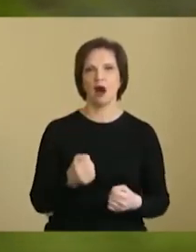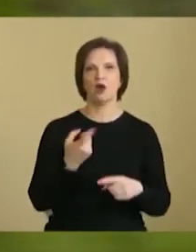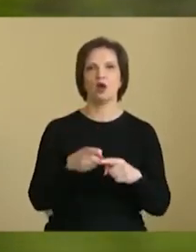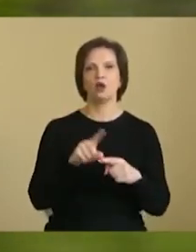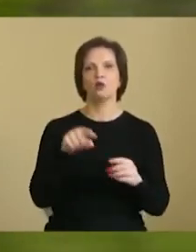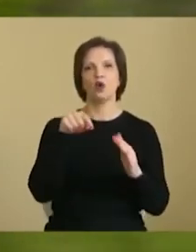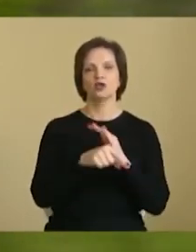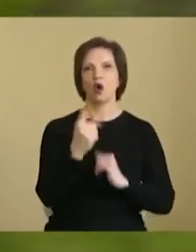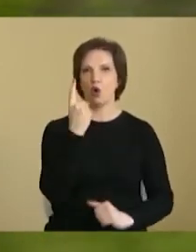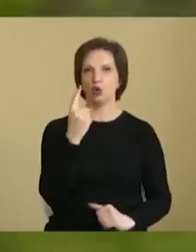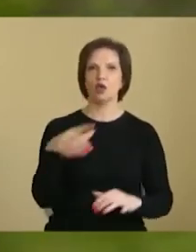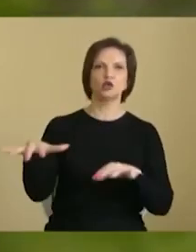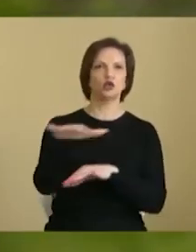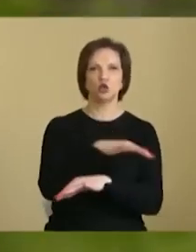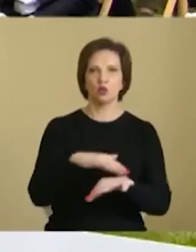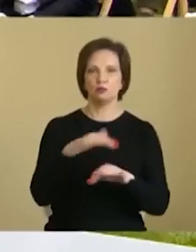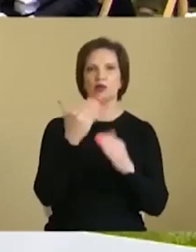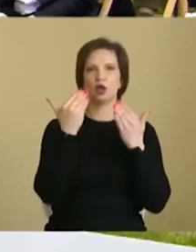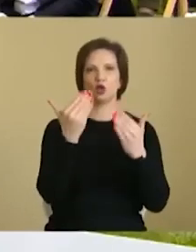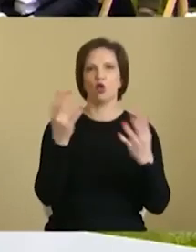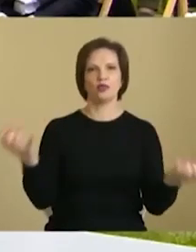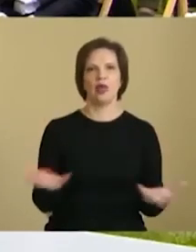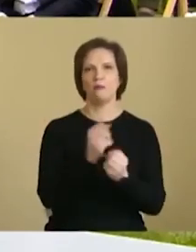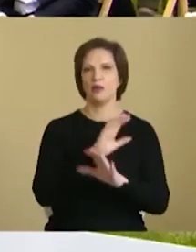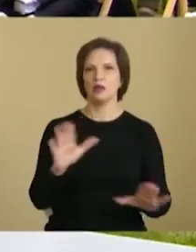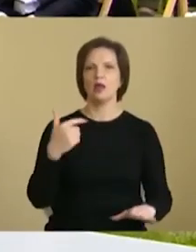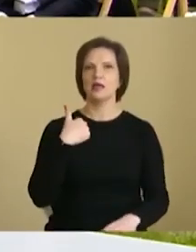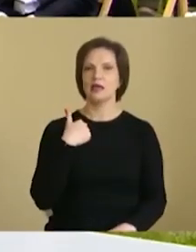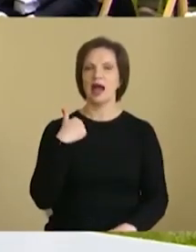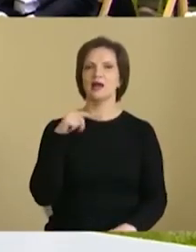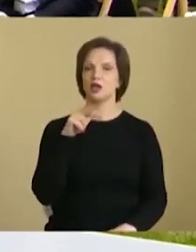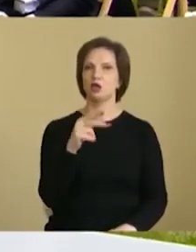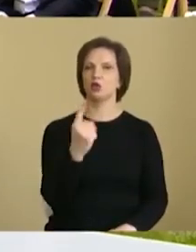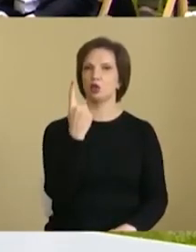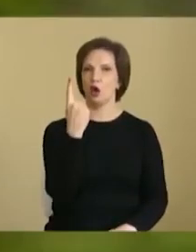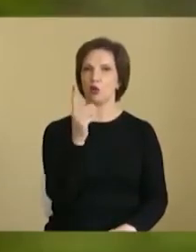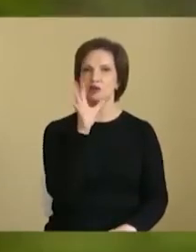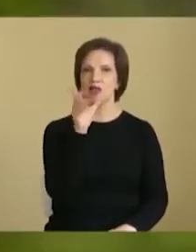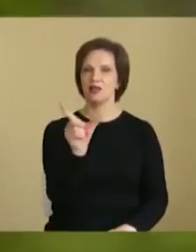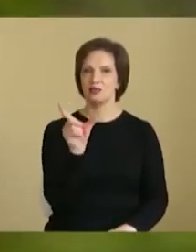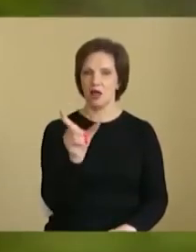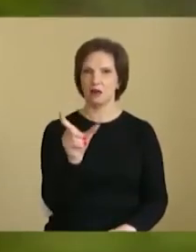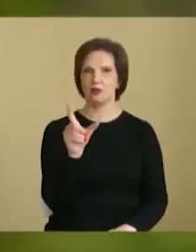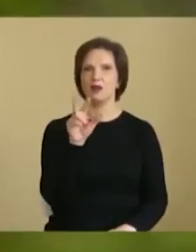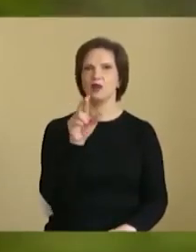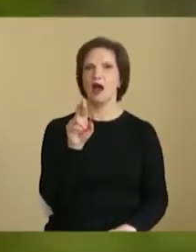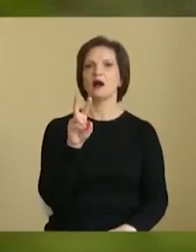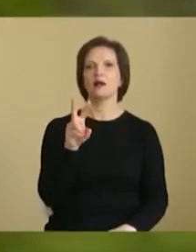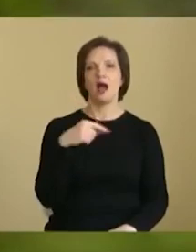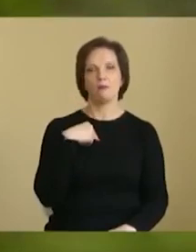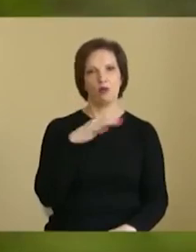значить одне, суспільство його не підтримує. Я йду на один термін, я як казав, я бачу, що